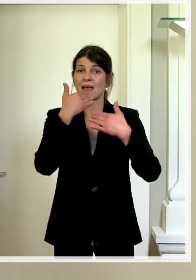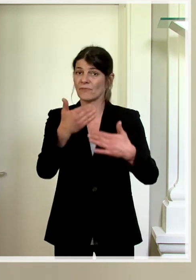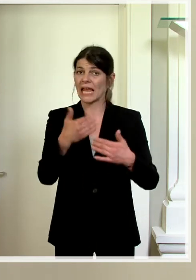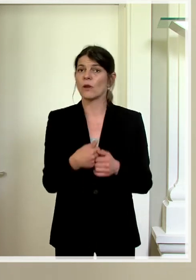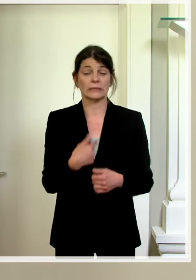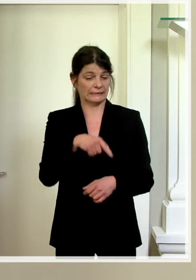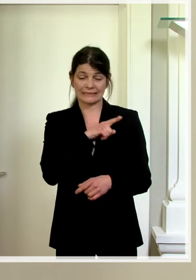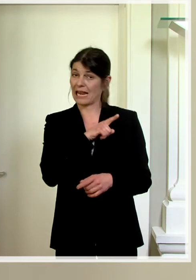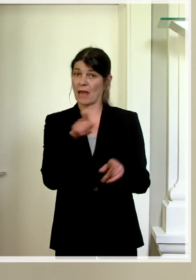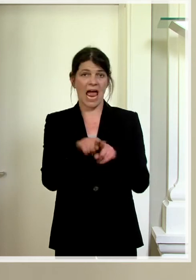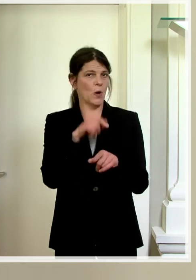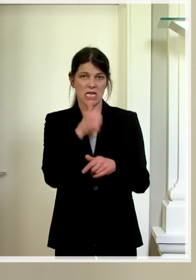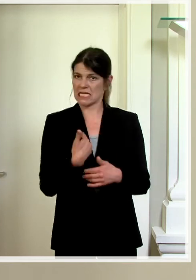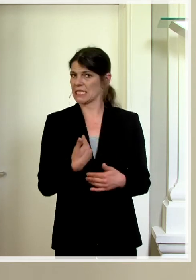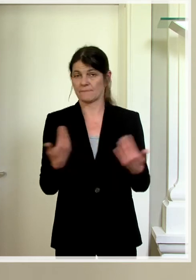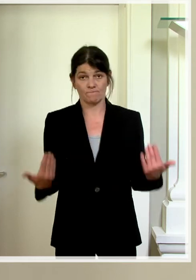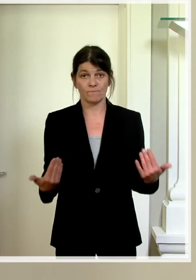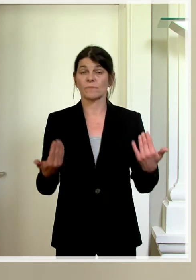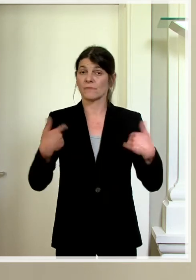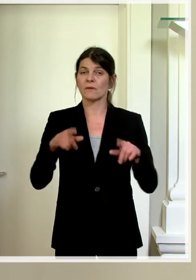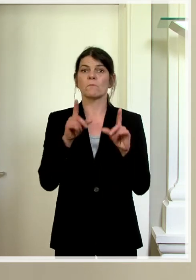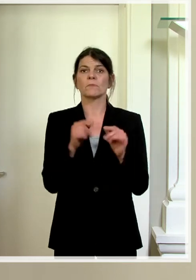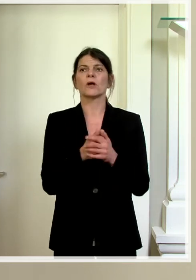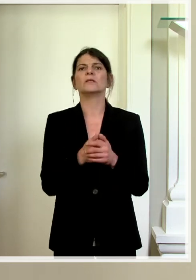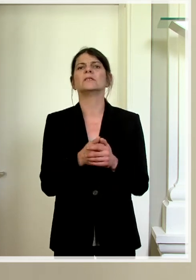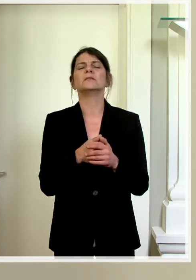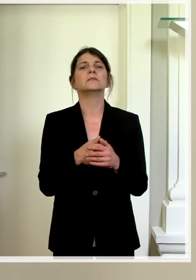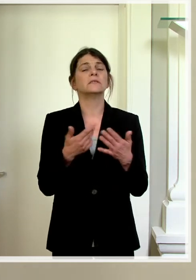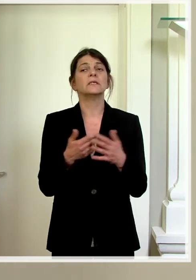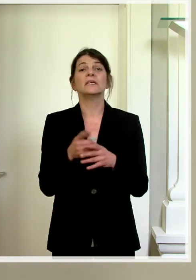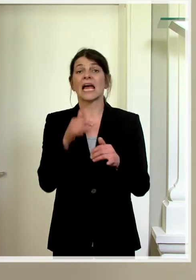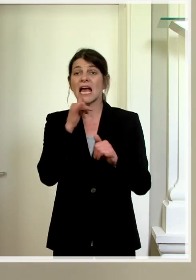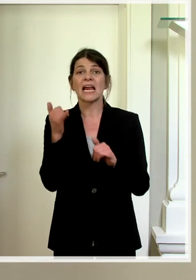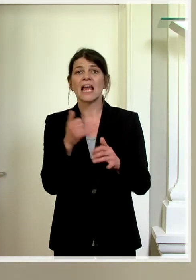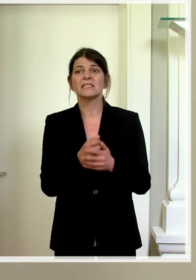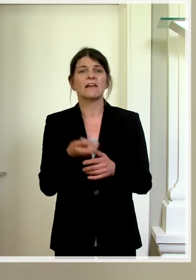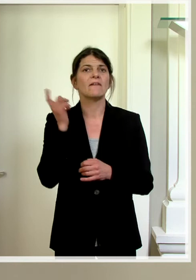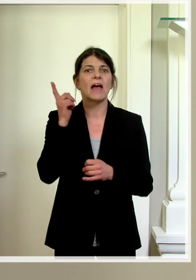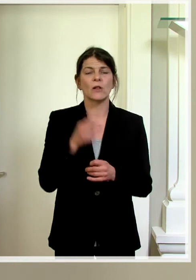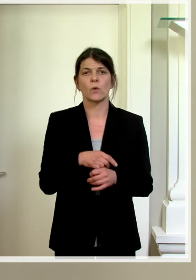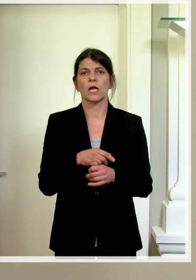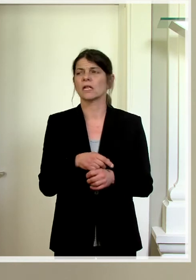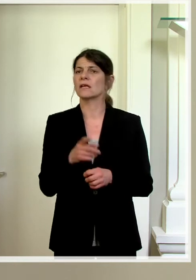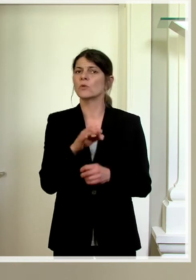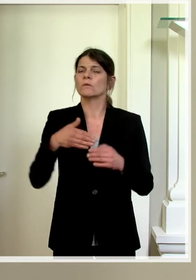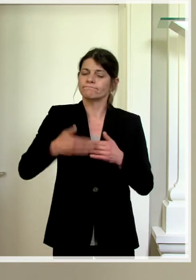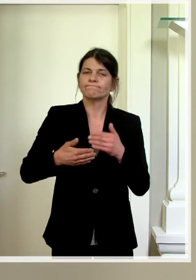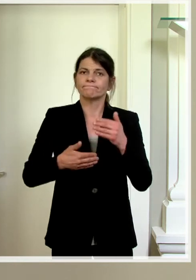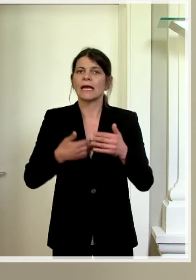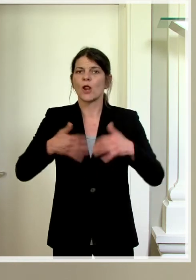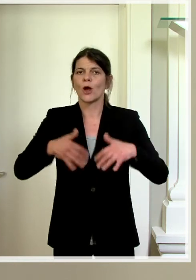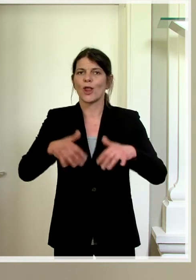selbst nicht heraus. Zudem werden Reisehinweise bzw. Warnungen nur nach und nach